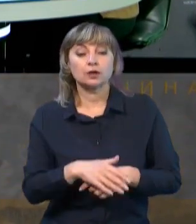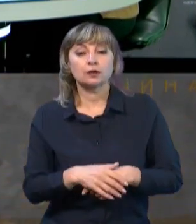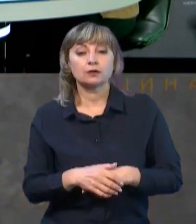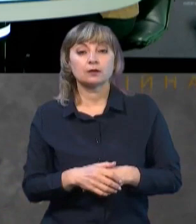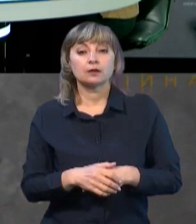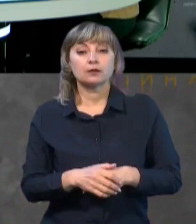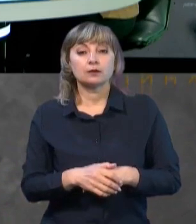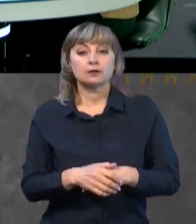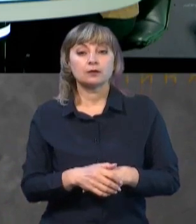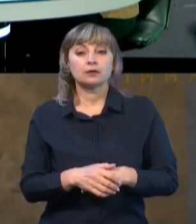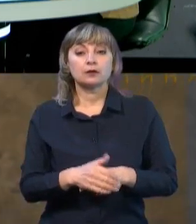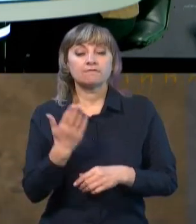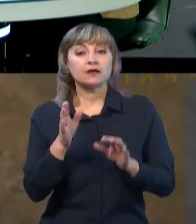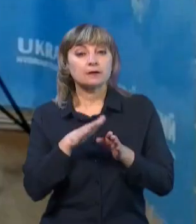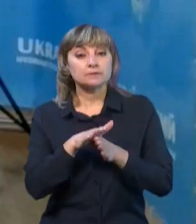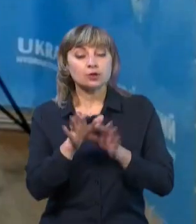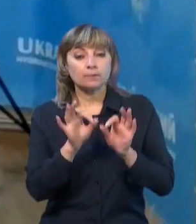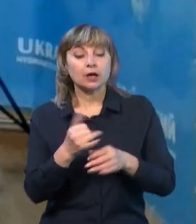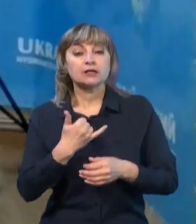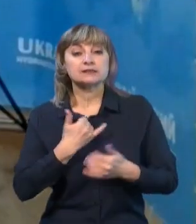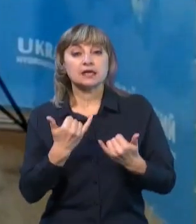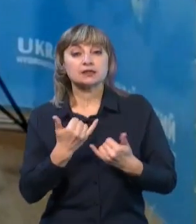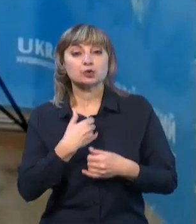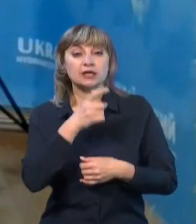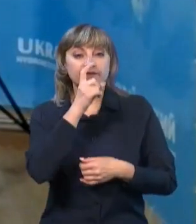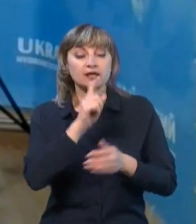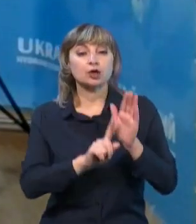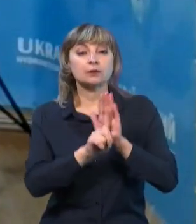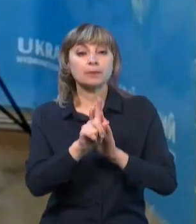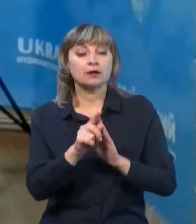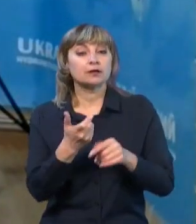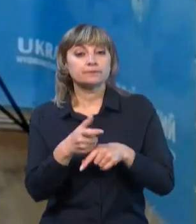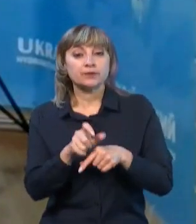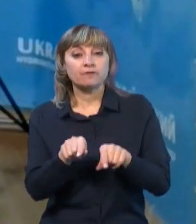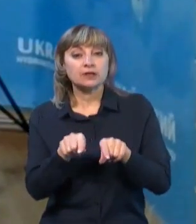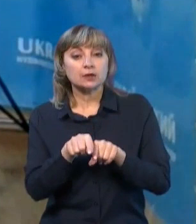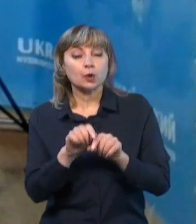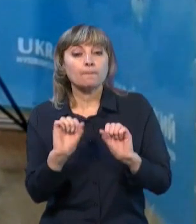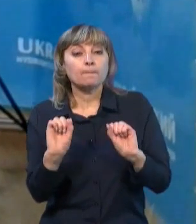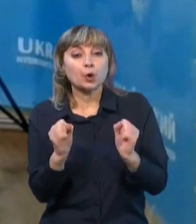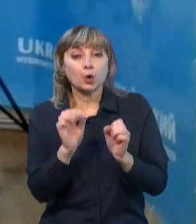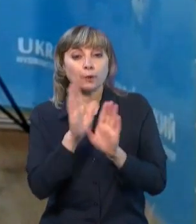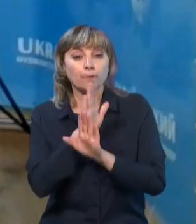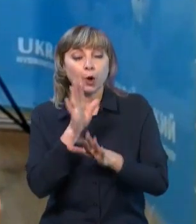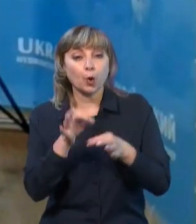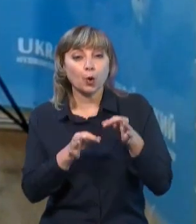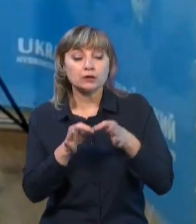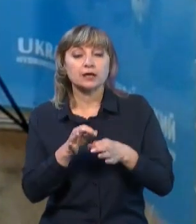Так, ви абсолютно праві. Зараз у нас квітень розпочався з доволі такої прохолодної погоди.